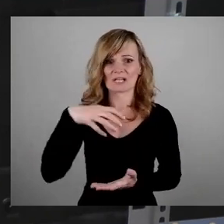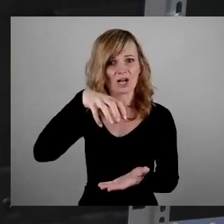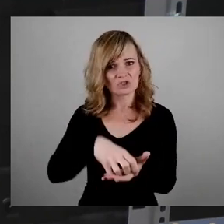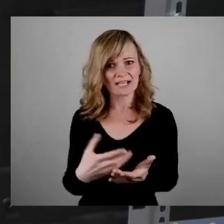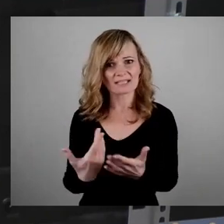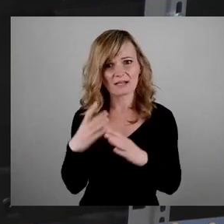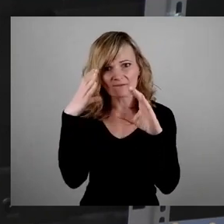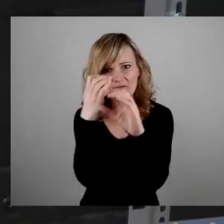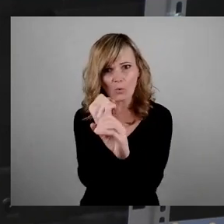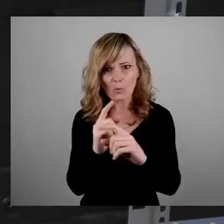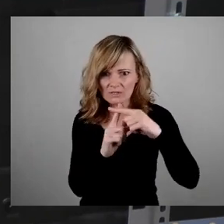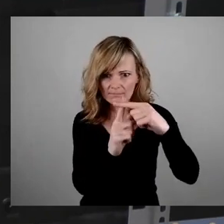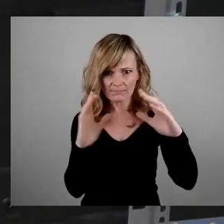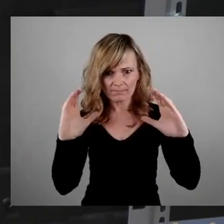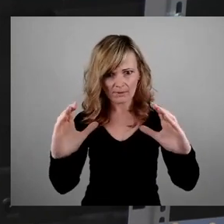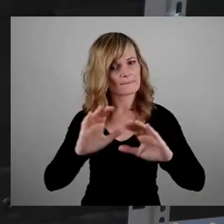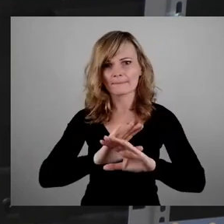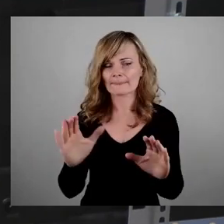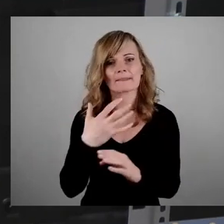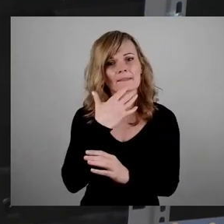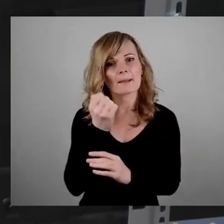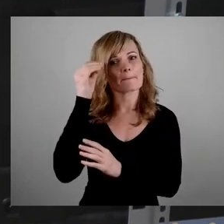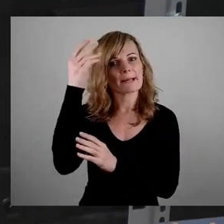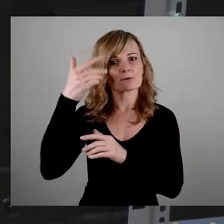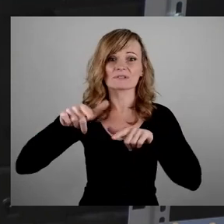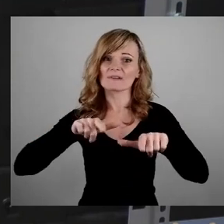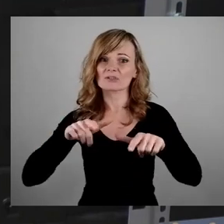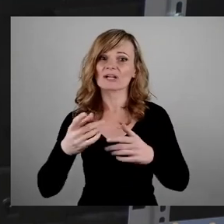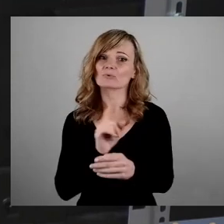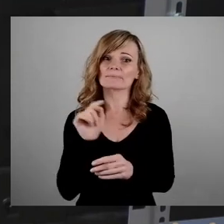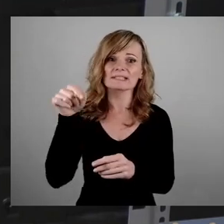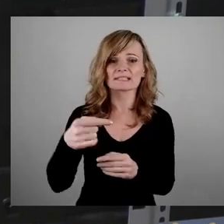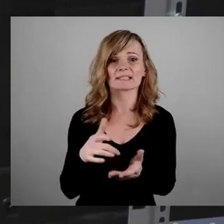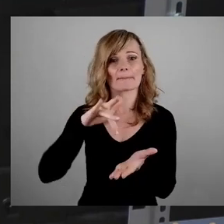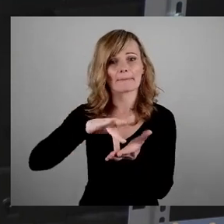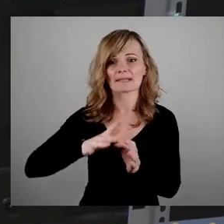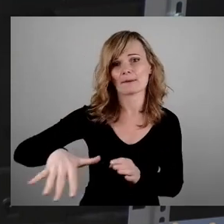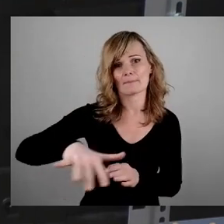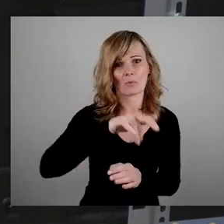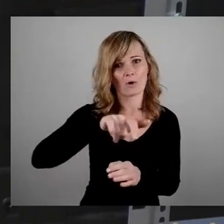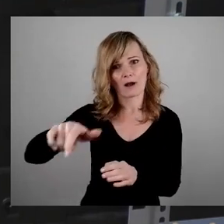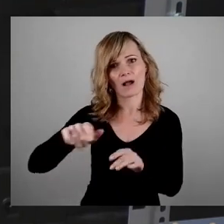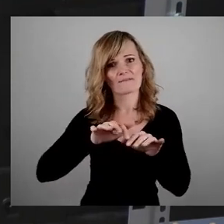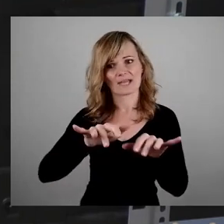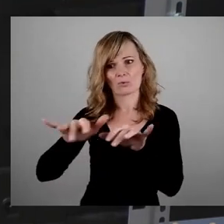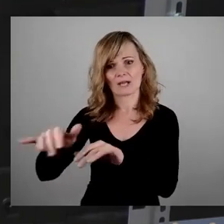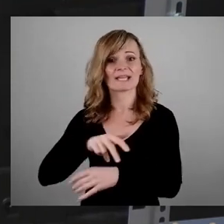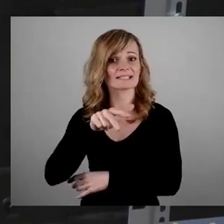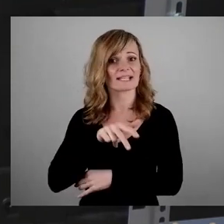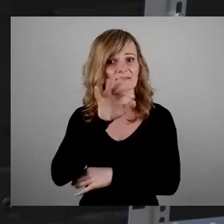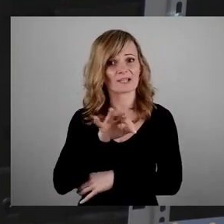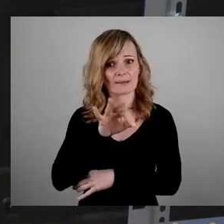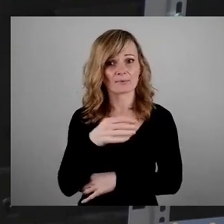Bildungsveranstaltungen wirken wir weit bis in die bürgerliche Mitte hinein. Am 13. Februar selbst sind 3.000 Menschen